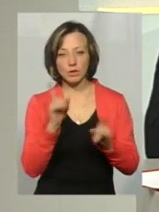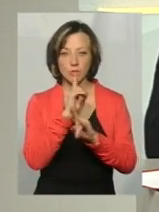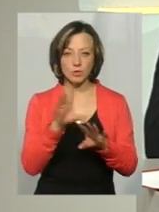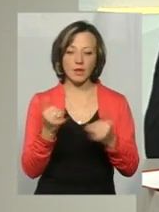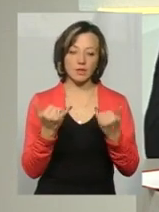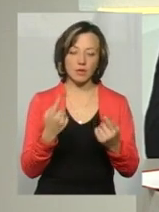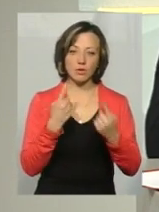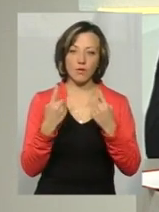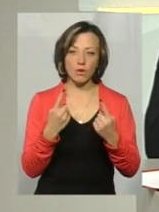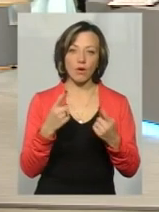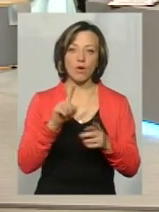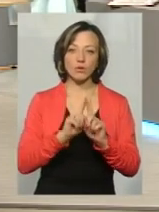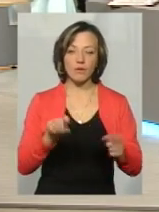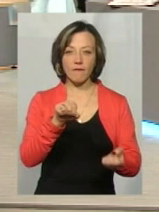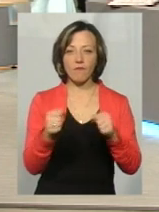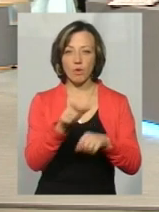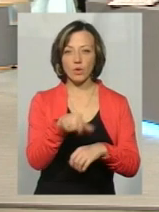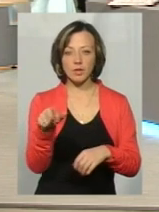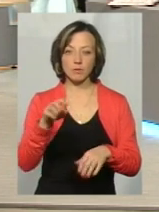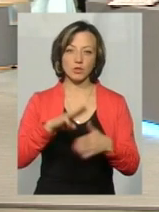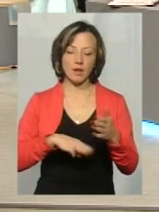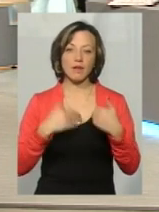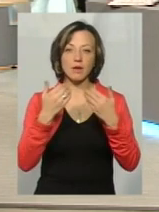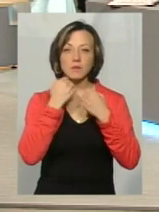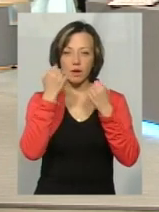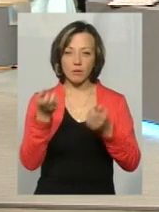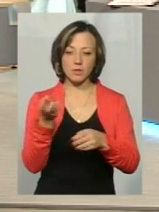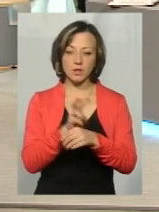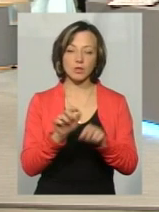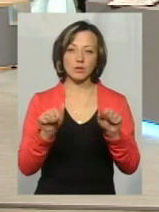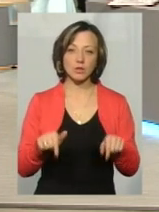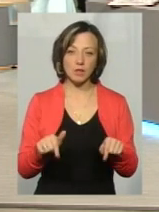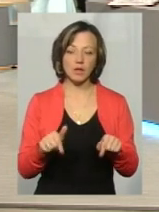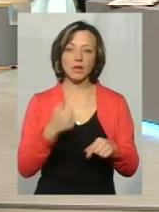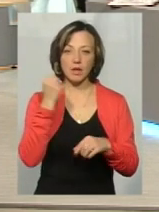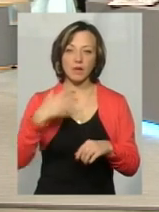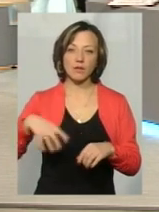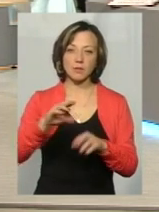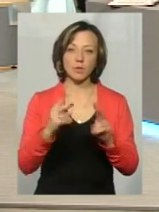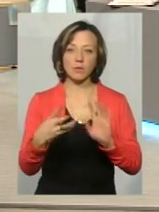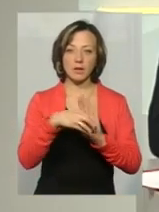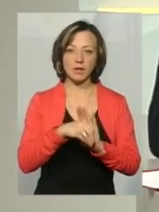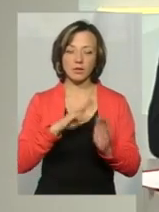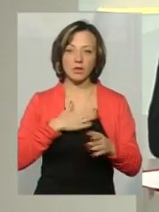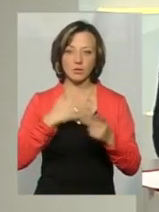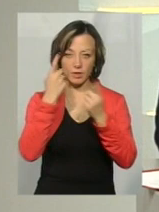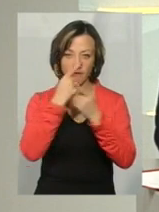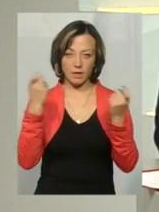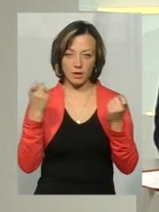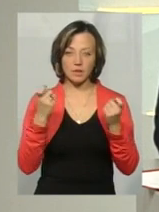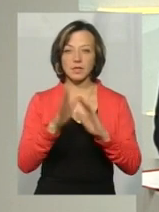про них зараз говорять особливо водії. Про ті самі штрафи. Я вам дякую, що прийшли до нас в студію. Дякую всім, хто приєднався до нашого ефіру.